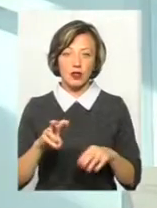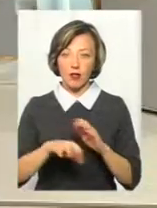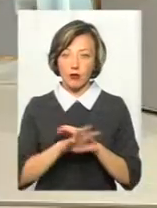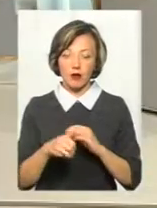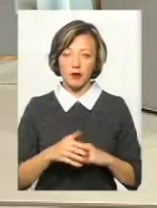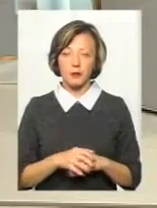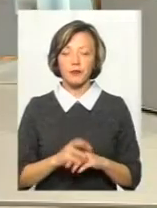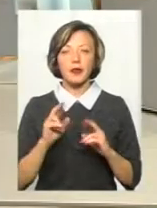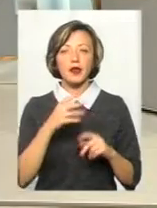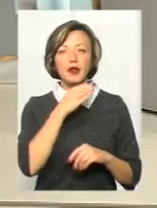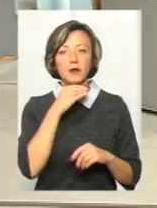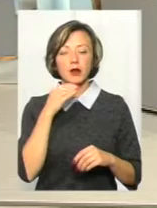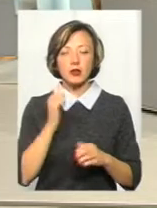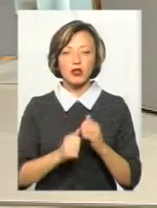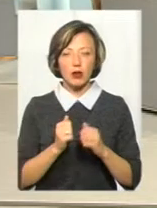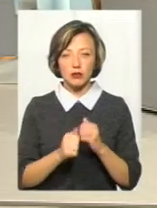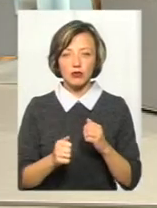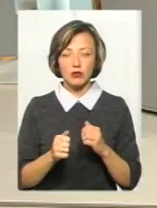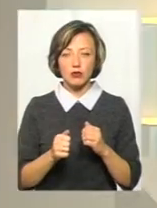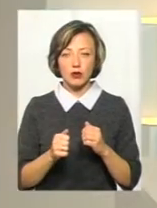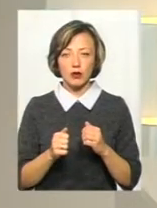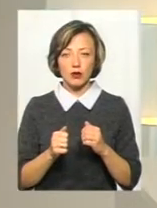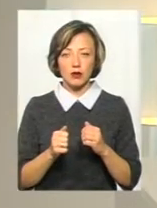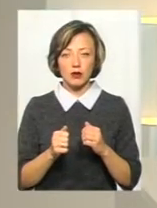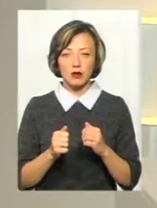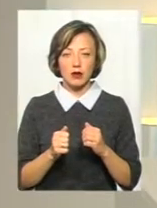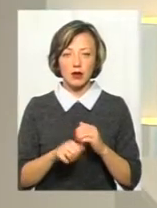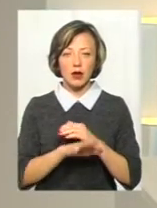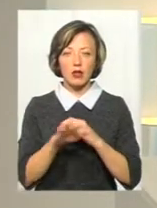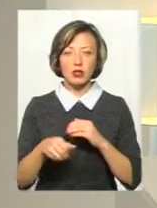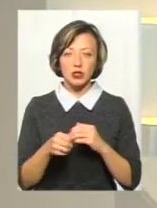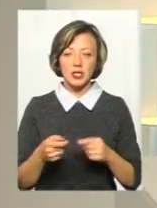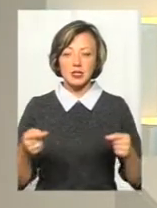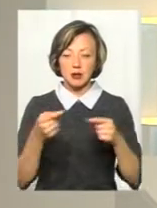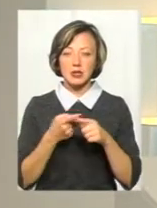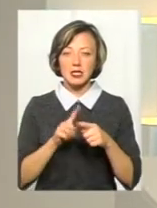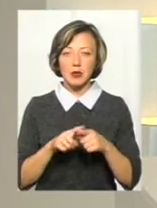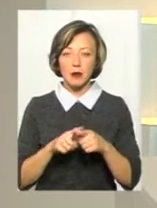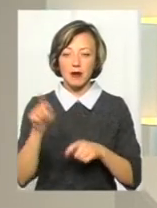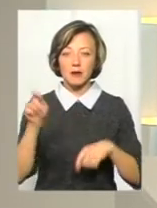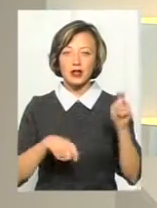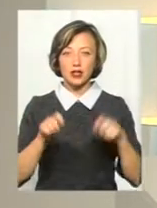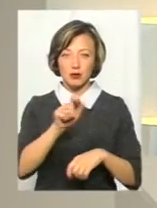речі, як багато, як часто, все ж таки, крадіжки саме цими гастролерами?